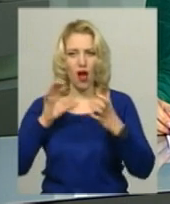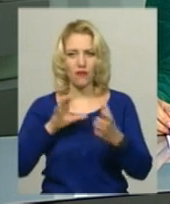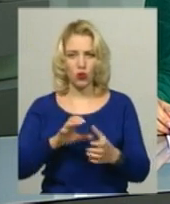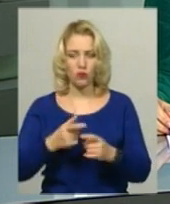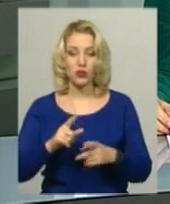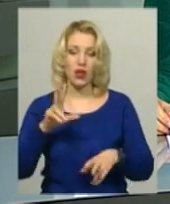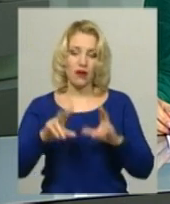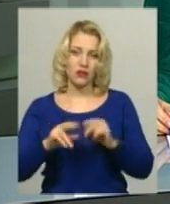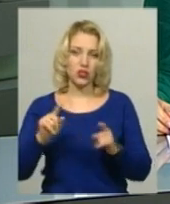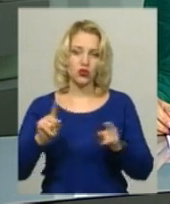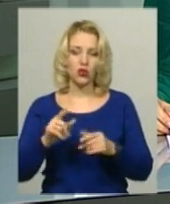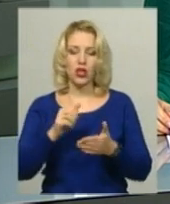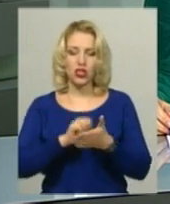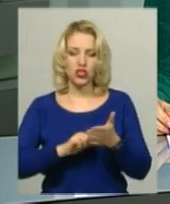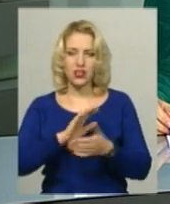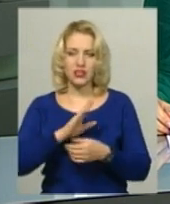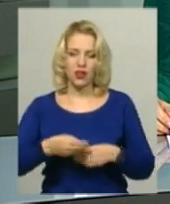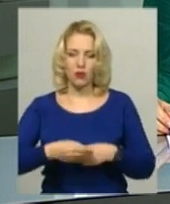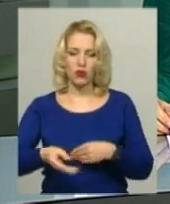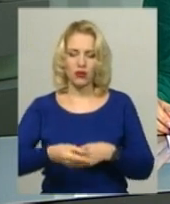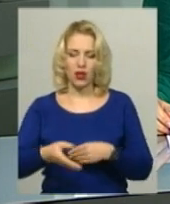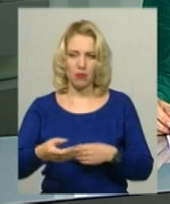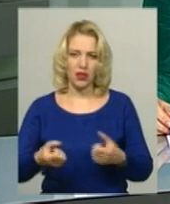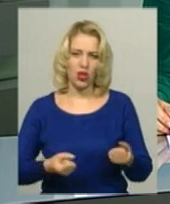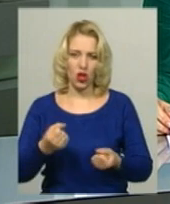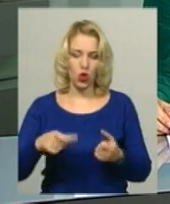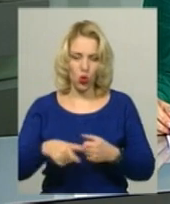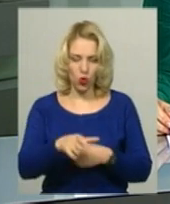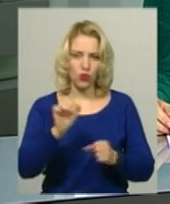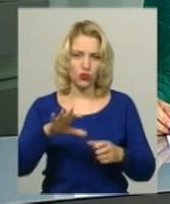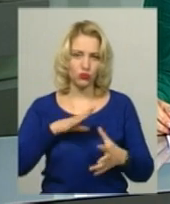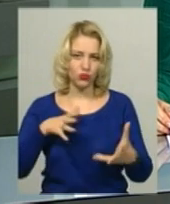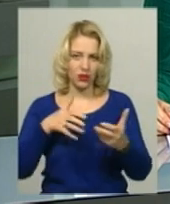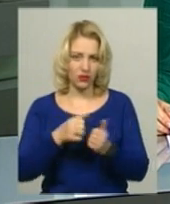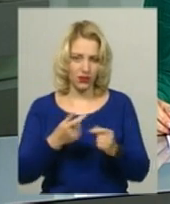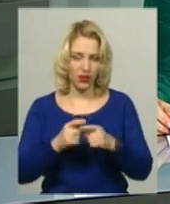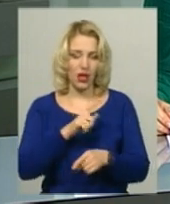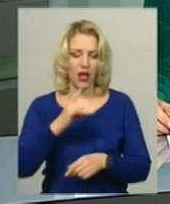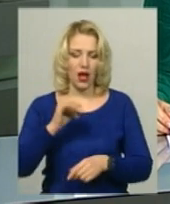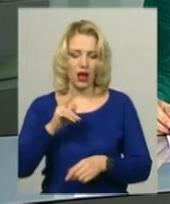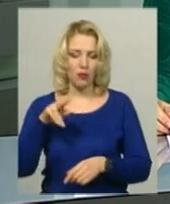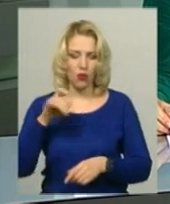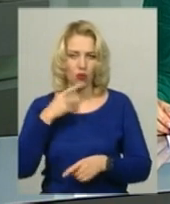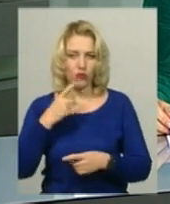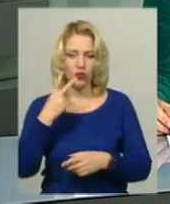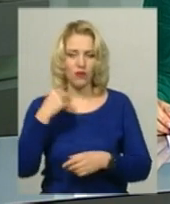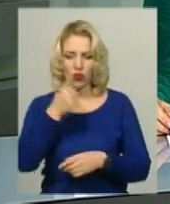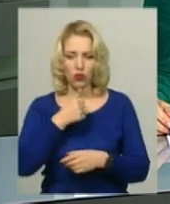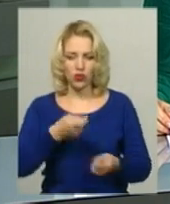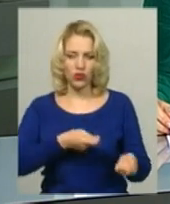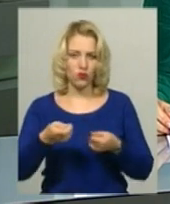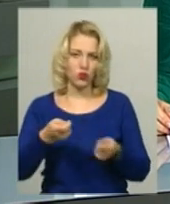Чоловік вважає, що через непосипані дороги може статися дорожньо-транспортна пригода. Олег Храплюк два роки ввозить дітей до Кутківецької